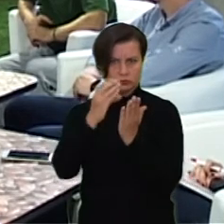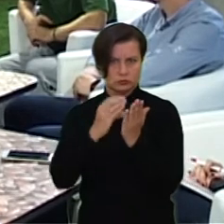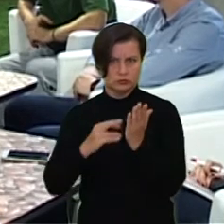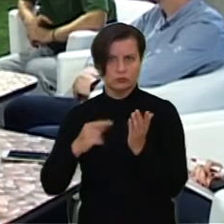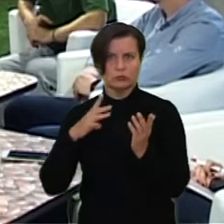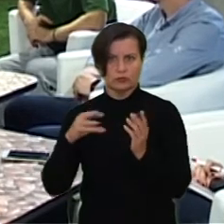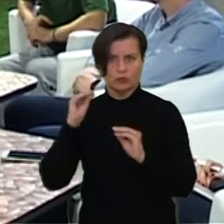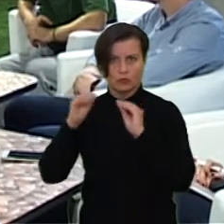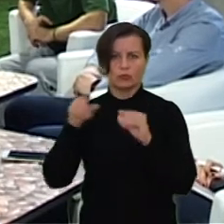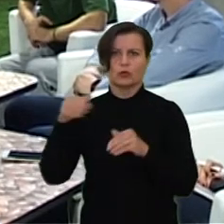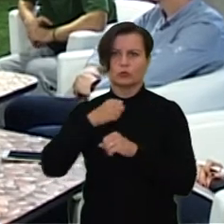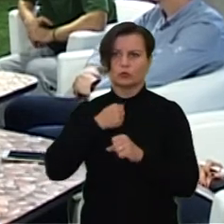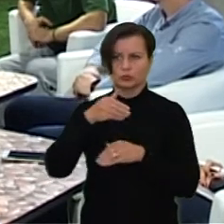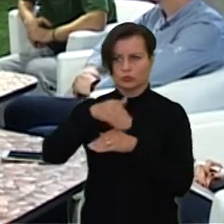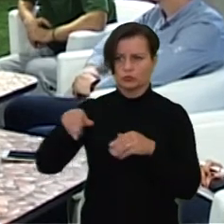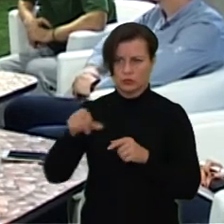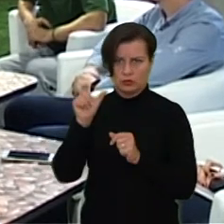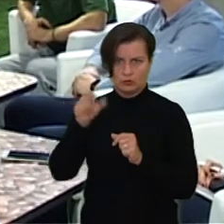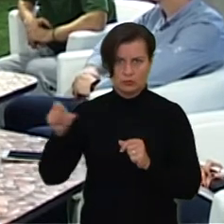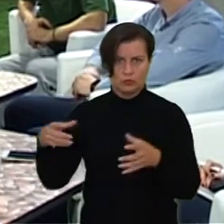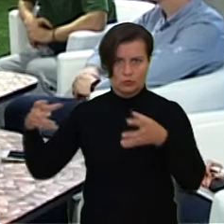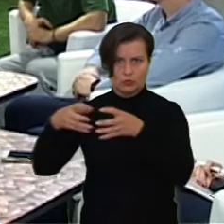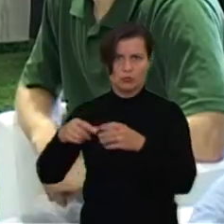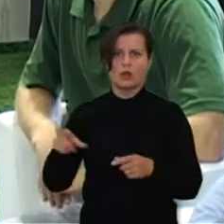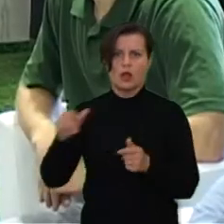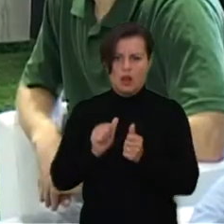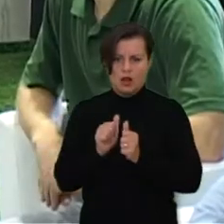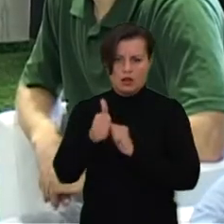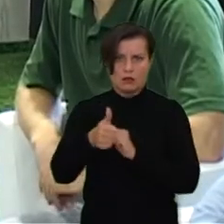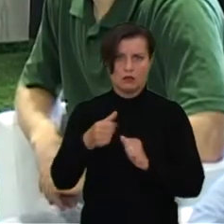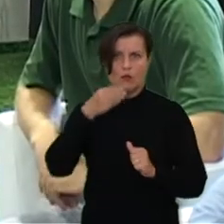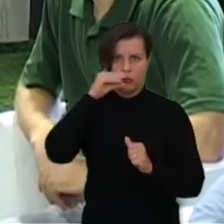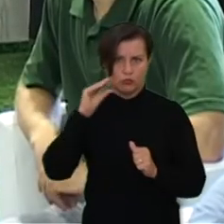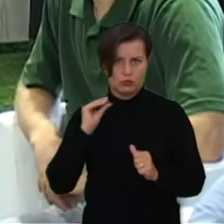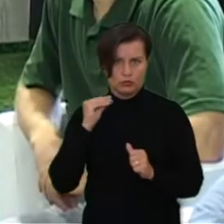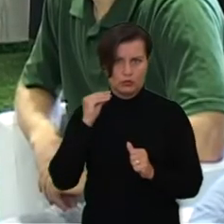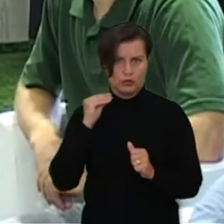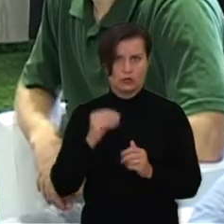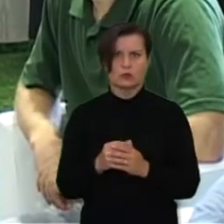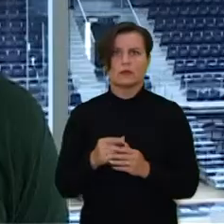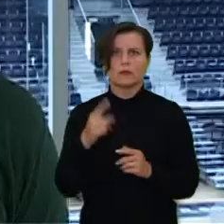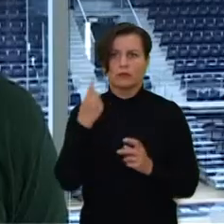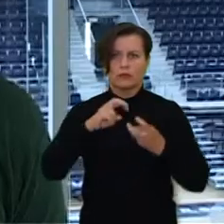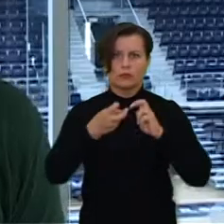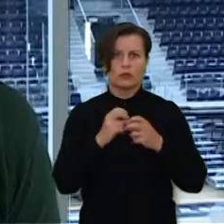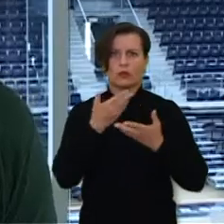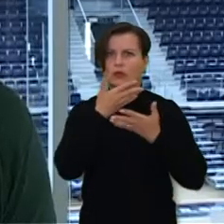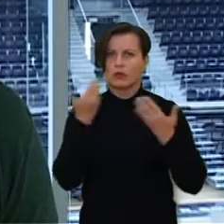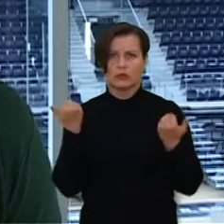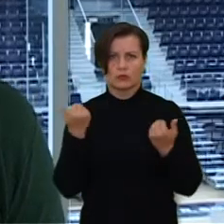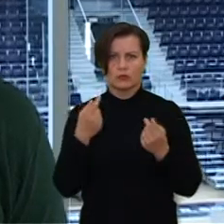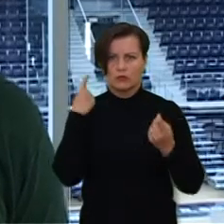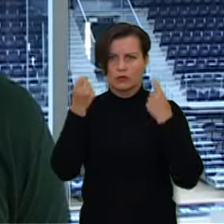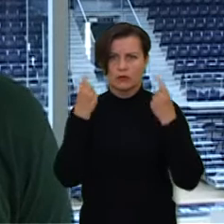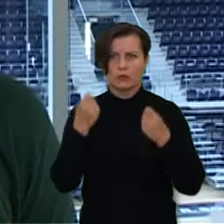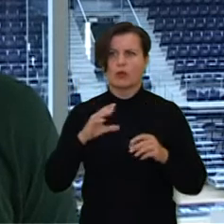neblogus, turi aiškius lyderius Bulgarus. Ir viena problema, kad neturim daug informacijos apie